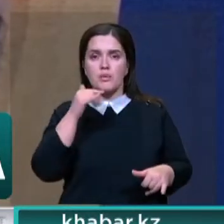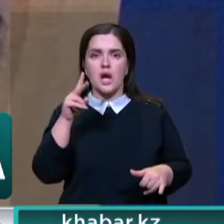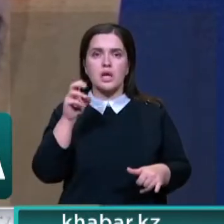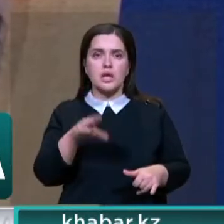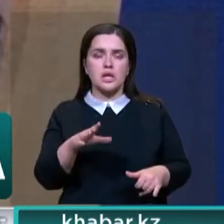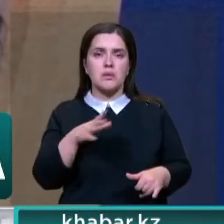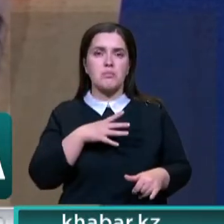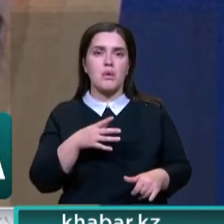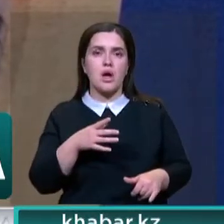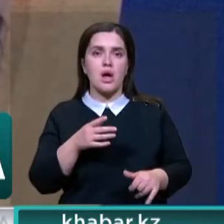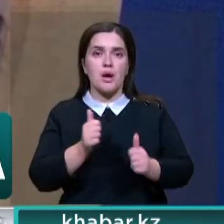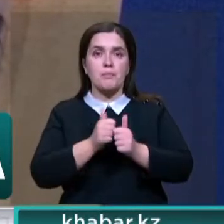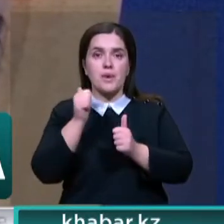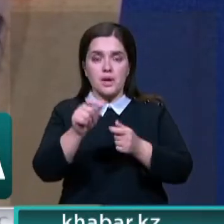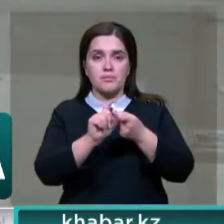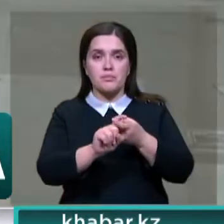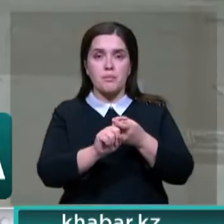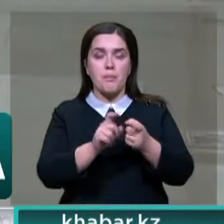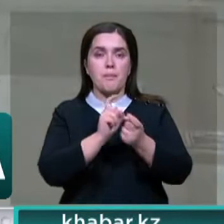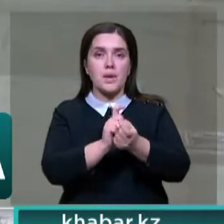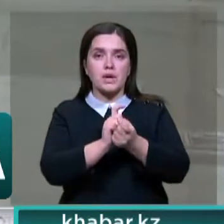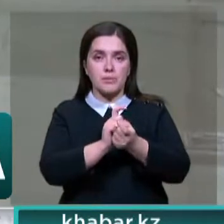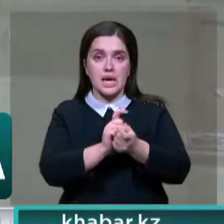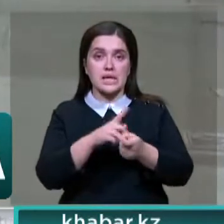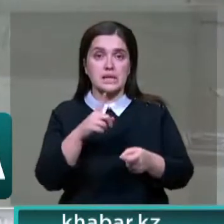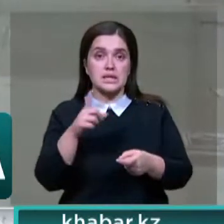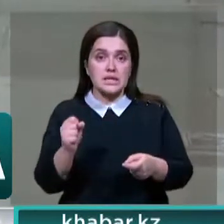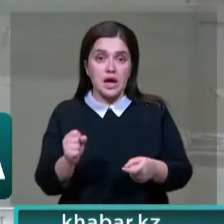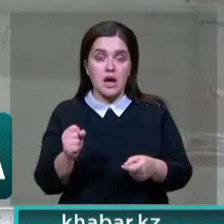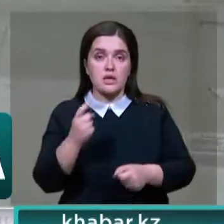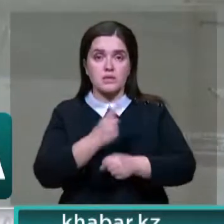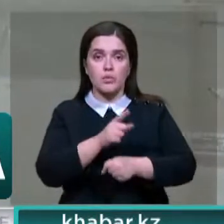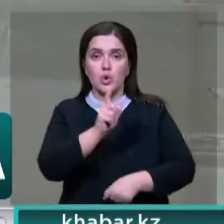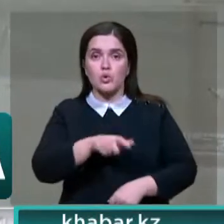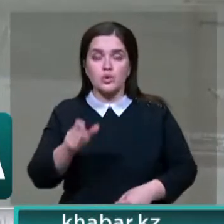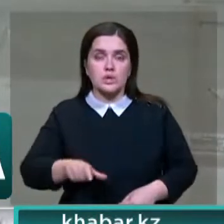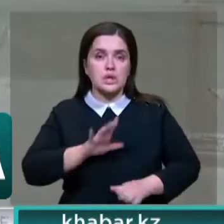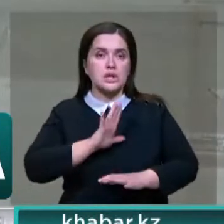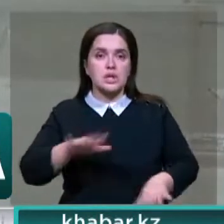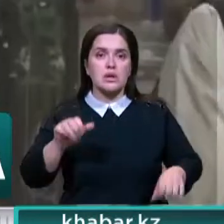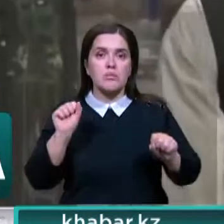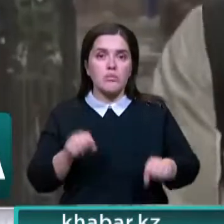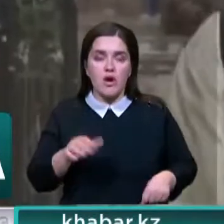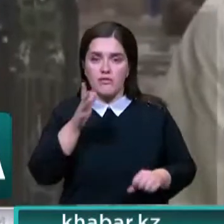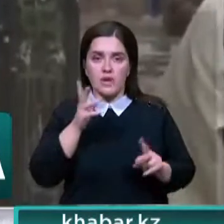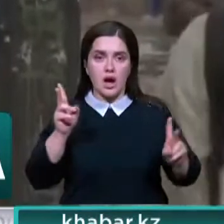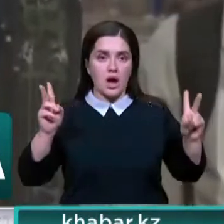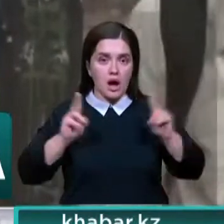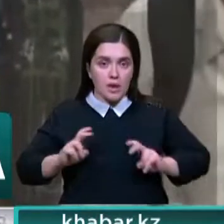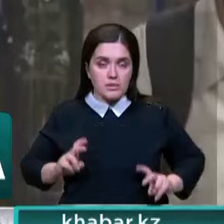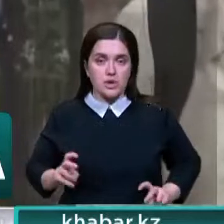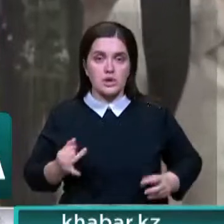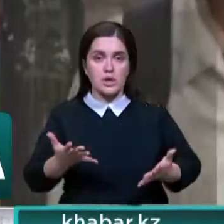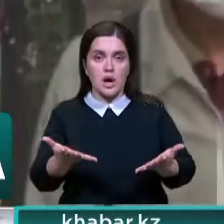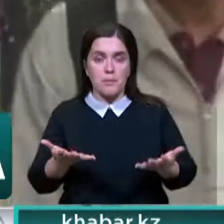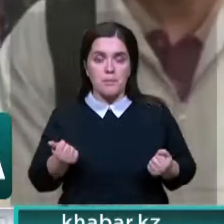вспять многолетний прогресс в борьбе с заболеванием. Из-за введенных ограничений у людей не было возможности